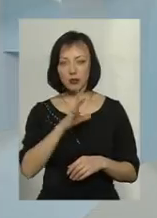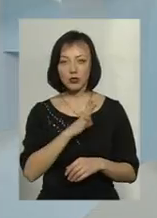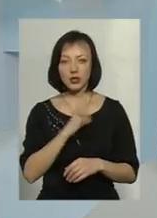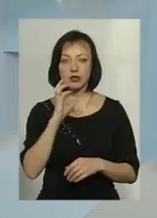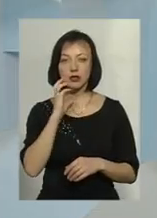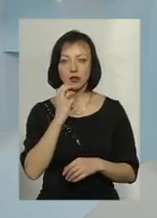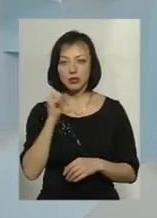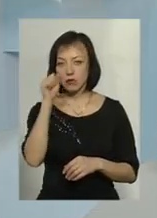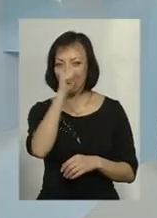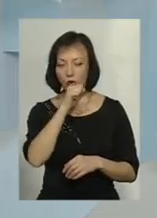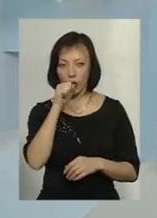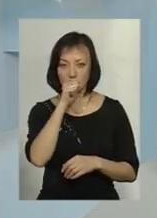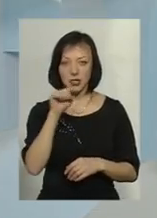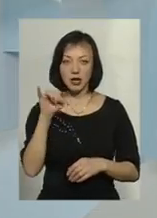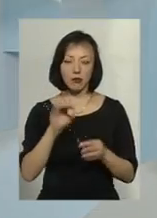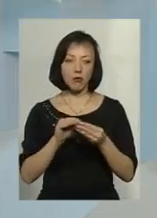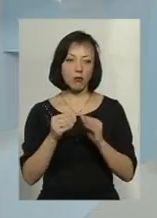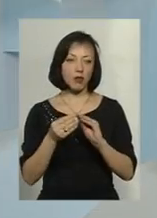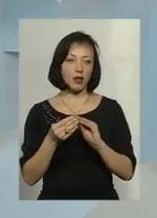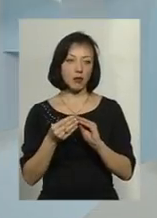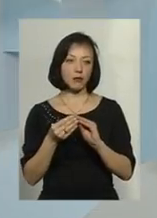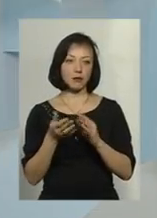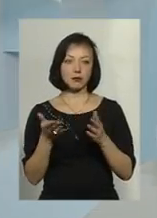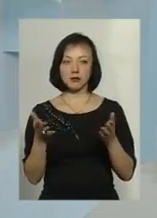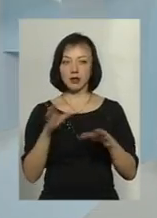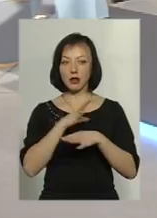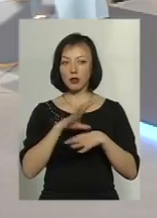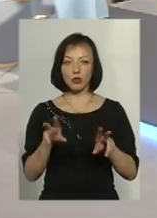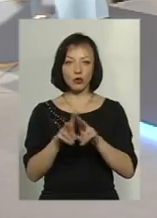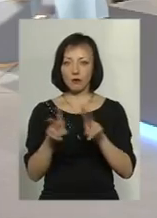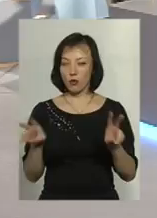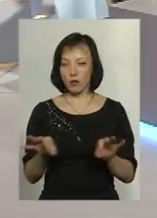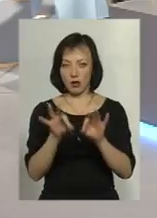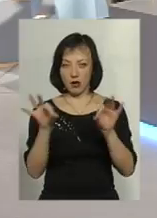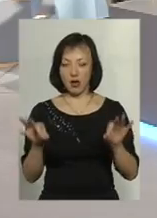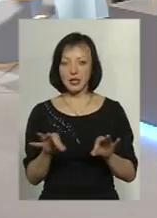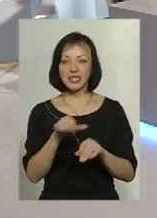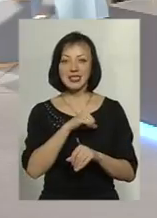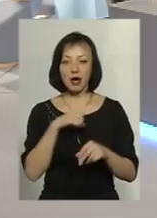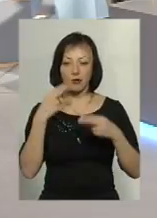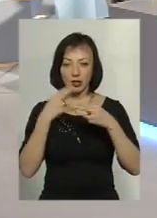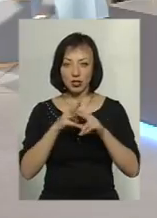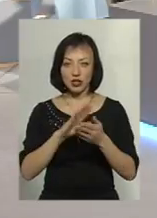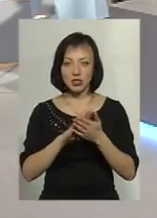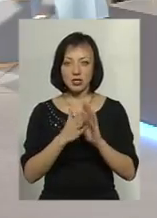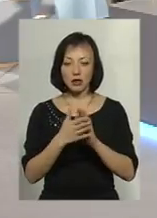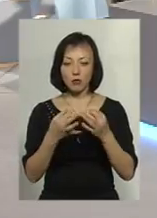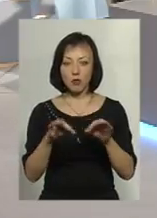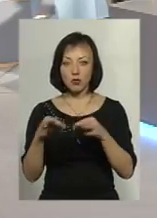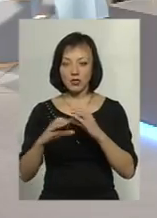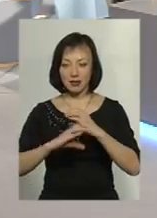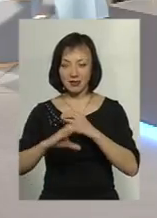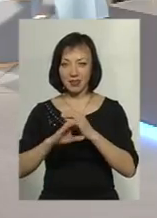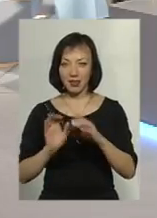серйозні морози. І проблем, по-моєму, не було ні в кого ніяких. Тобто, сам технічний стан, пропускна здатність